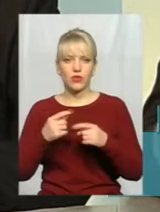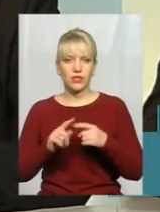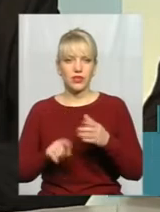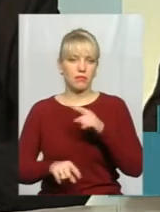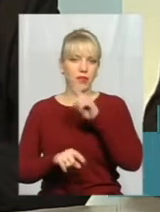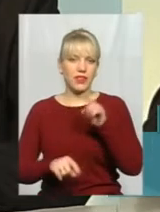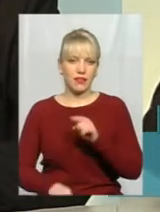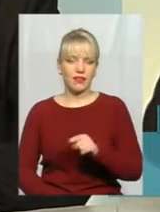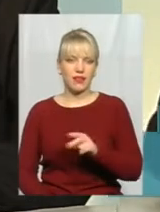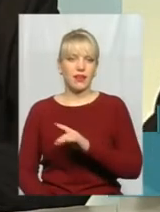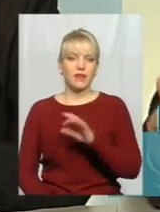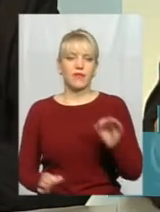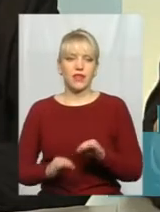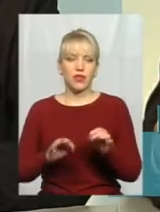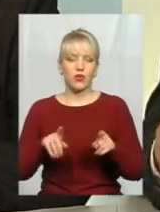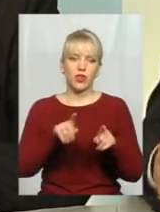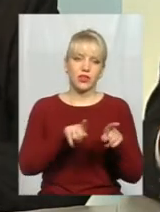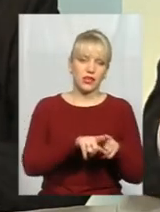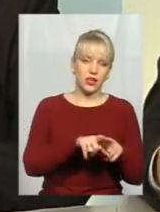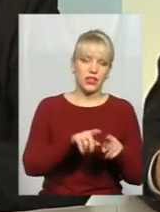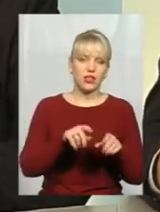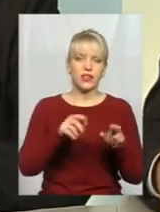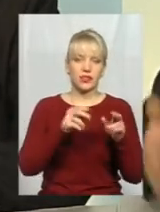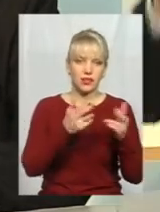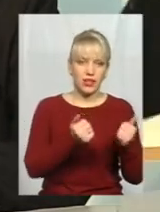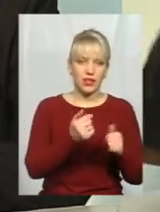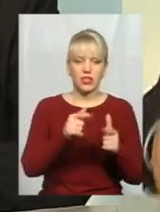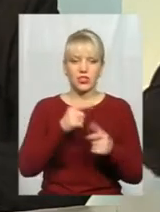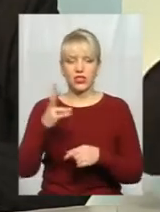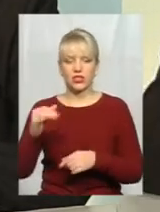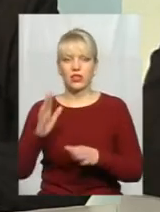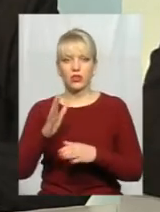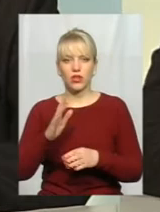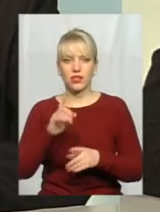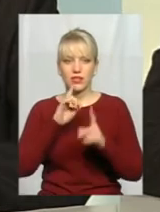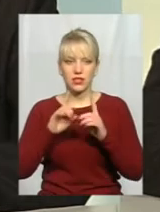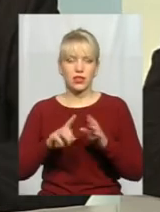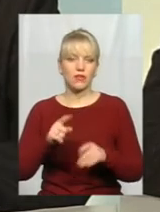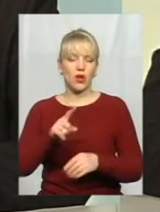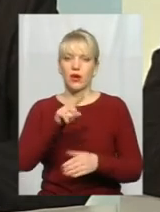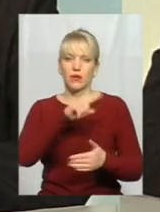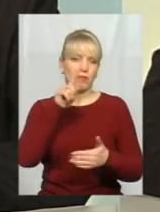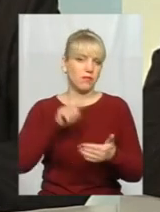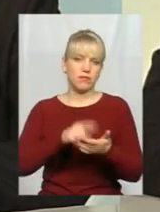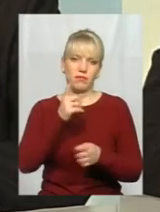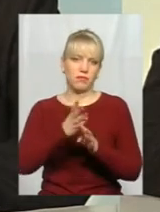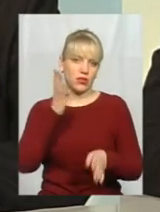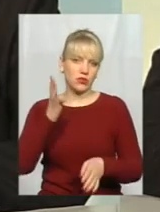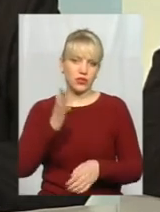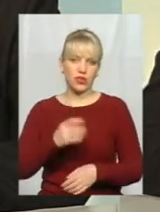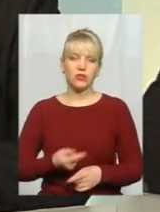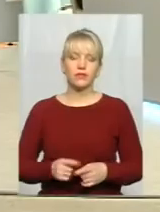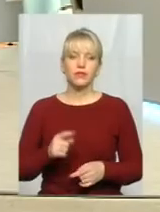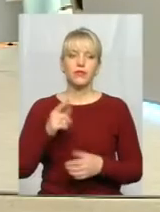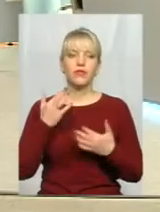ніколи не підносить це питання, чи так, чи ні, тільки приходить сесія, оце питання має бути першу чергу. Я можу дати відповідь. Оскільки ми